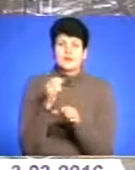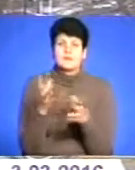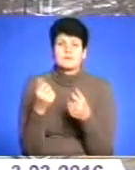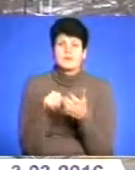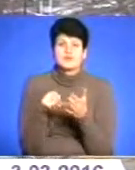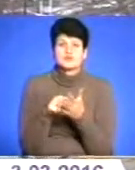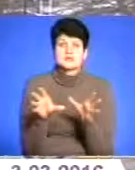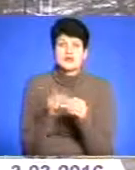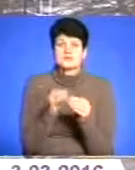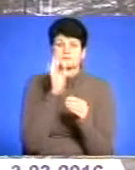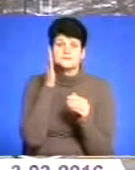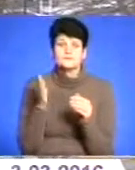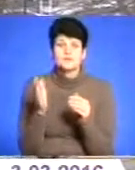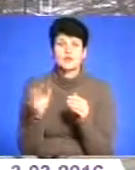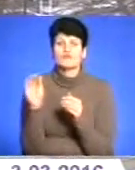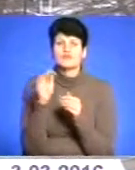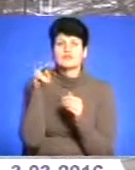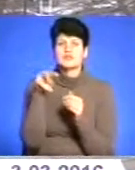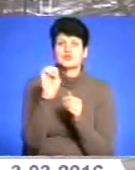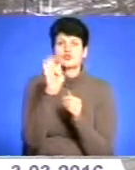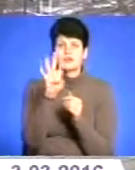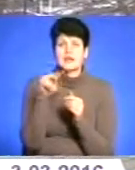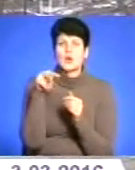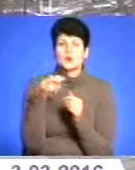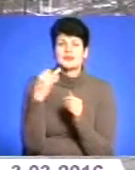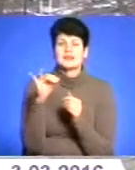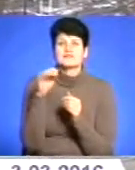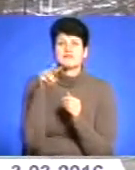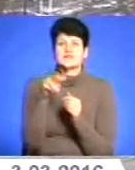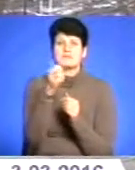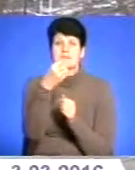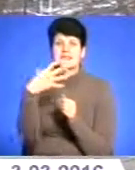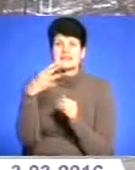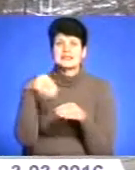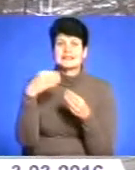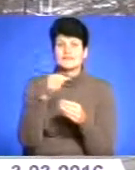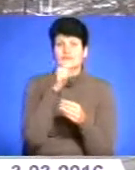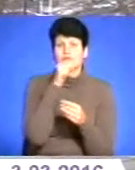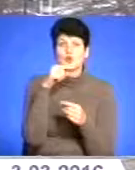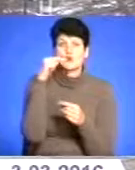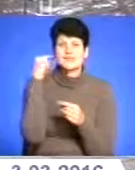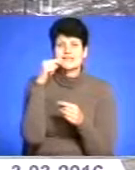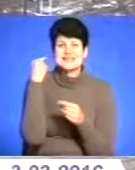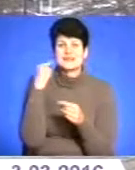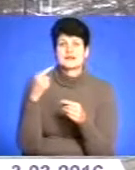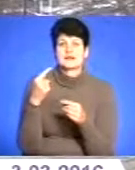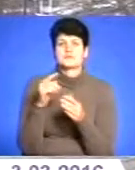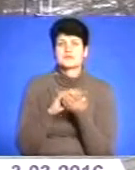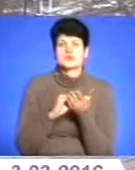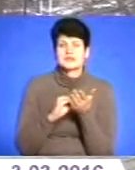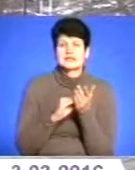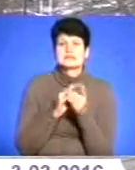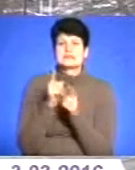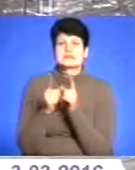бойовиками. У жовтні 2014 року та у лютому 2015 року зловмисник дав інтерв'ю російським журналістам, де закликав громадян змінити межі